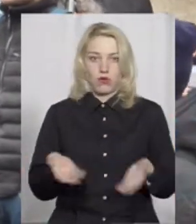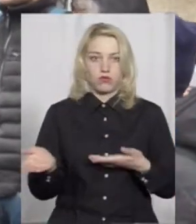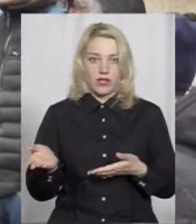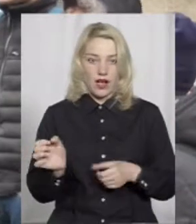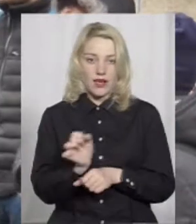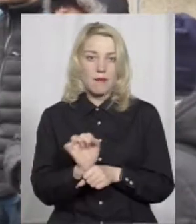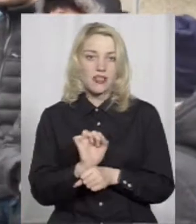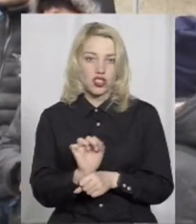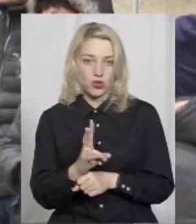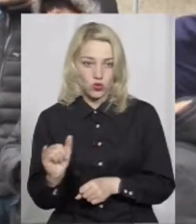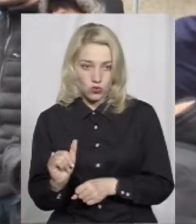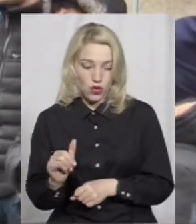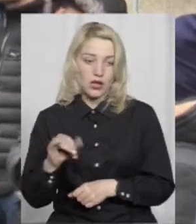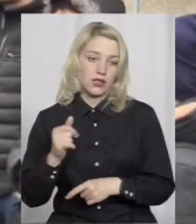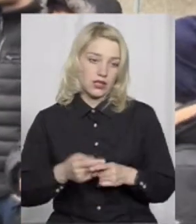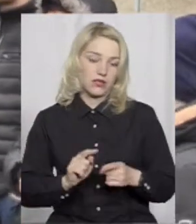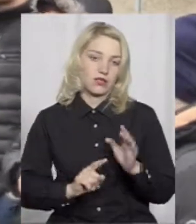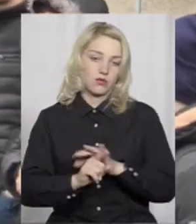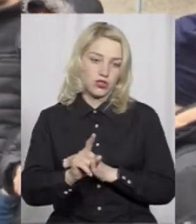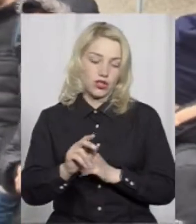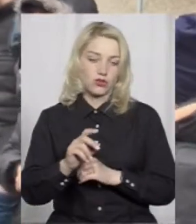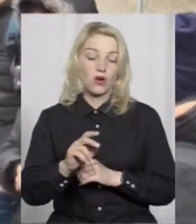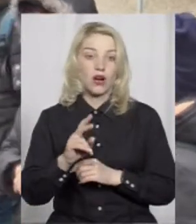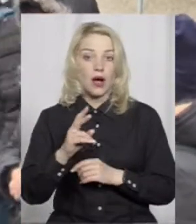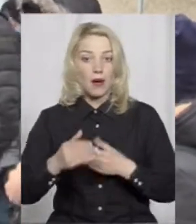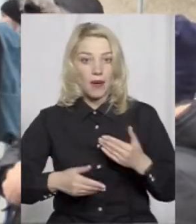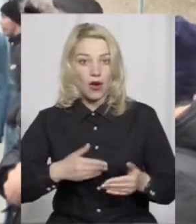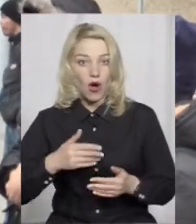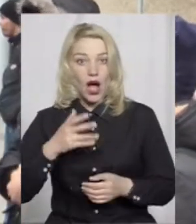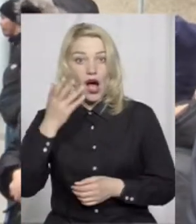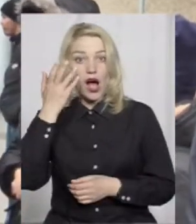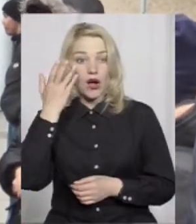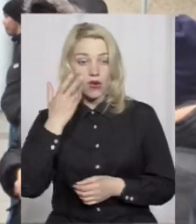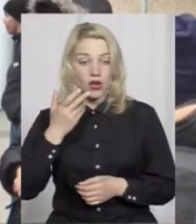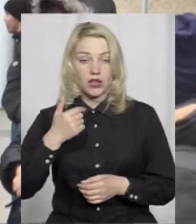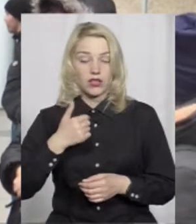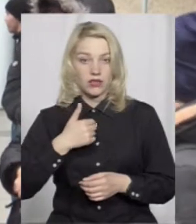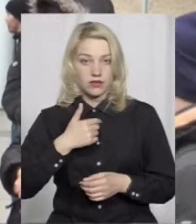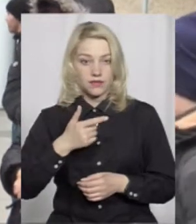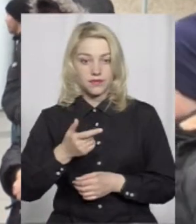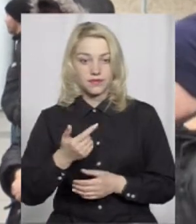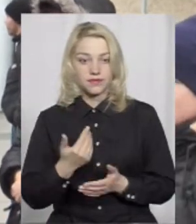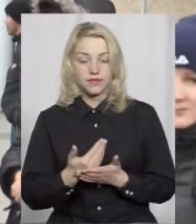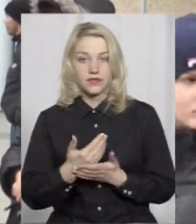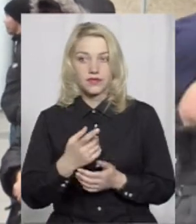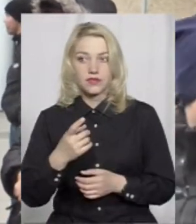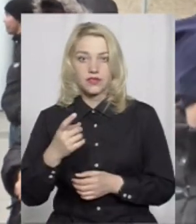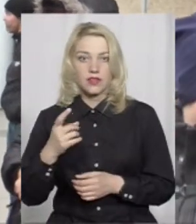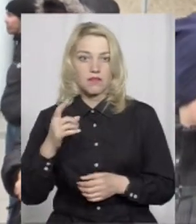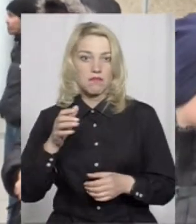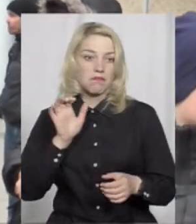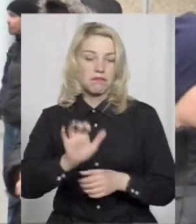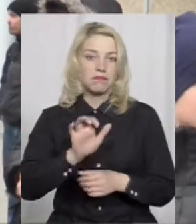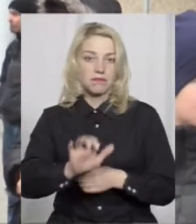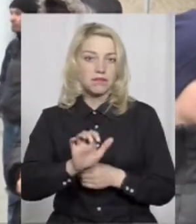їде. Вона була спочатку тільки перехода. І пролунував якийсь сигнал іншої машини,